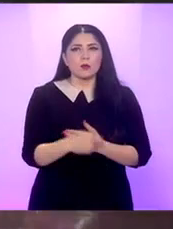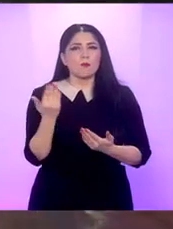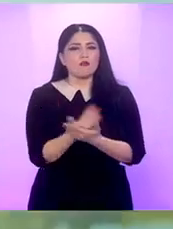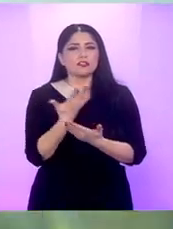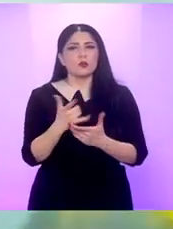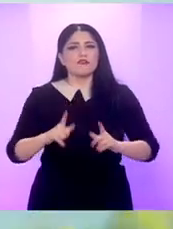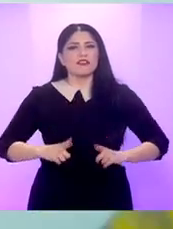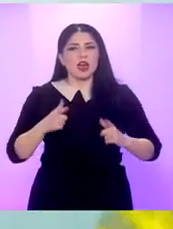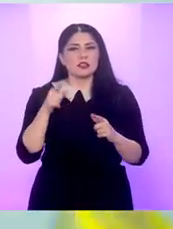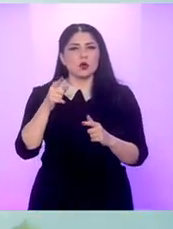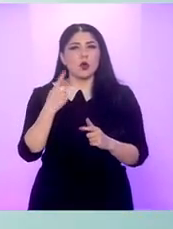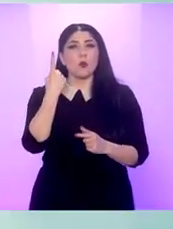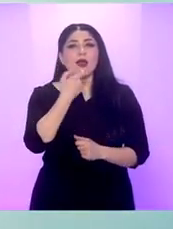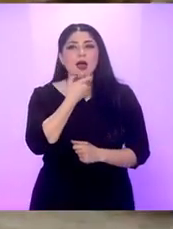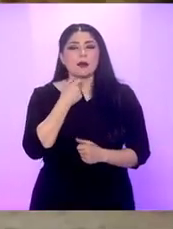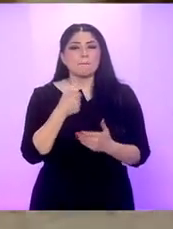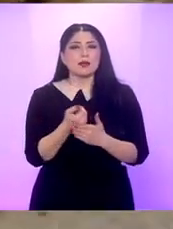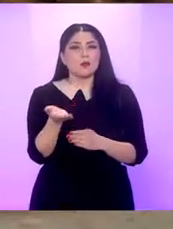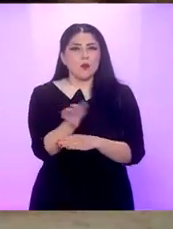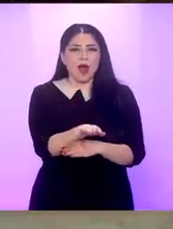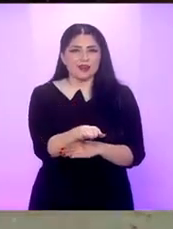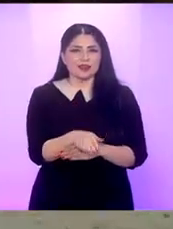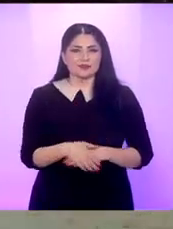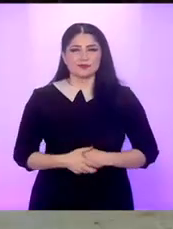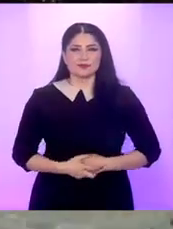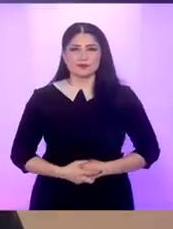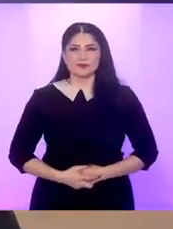pădure de alge zi de zi, timp de un an, până la moartea Moluștei